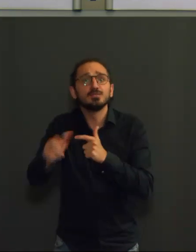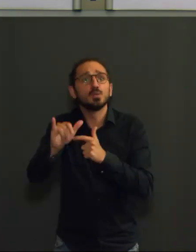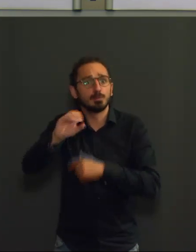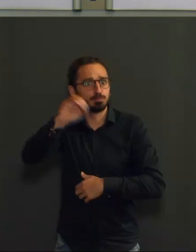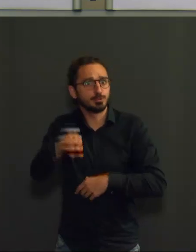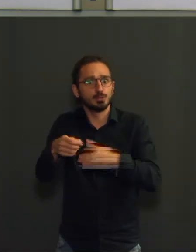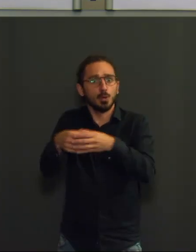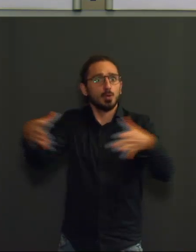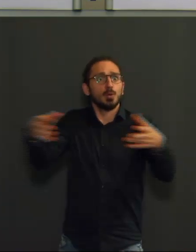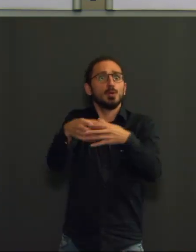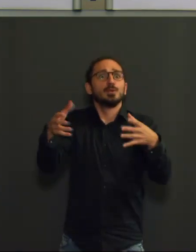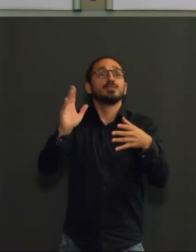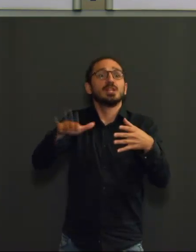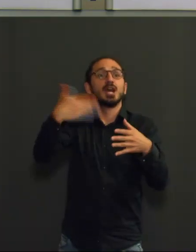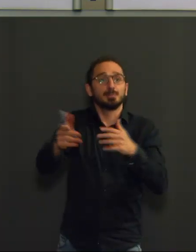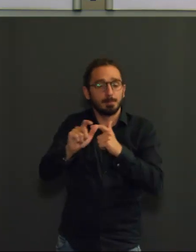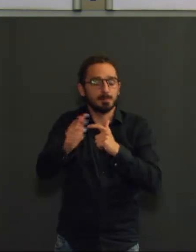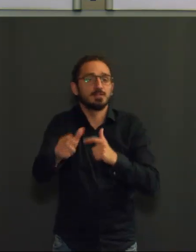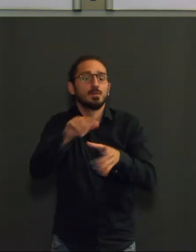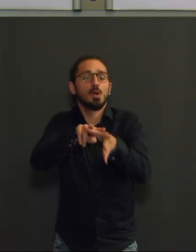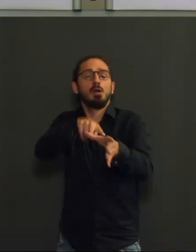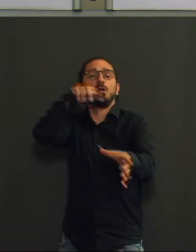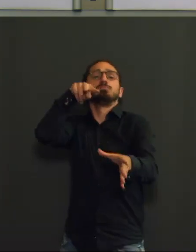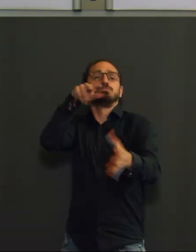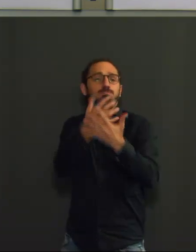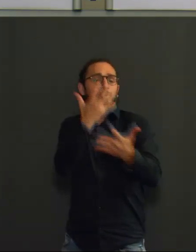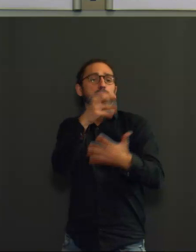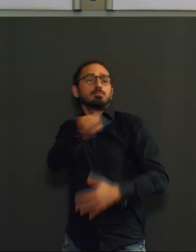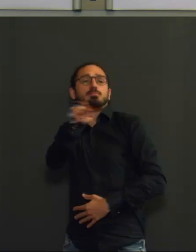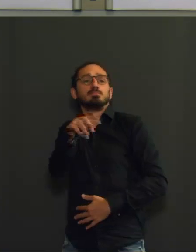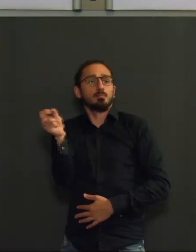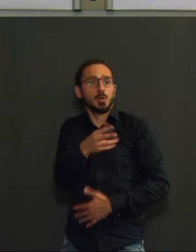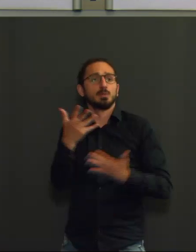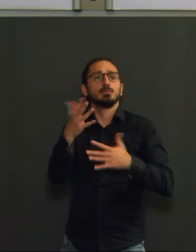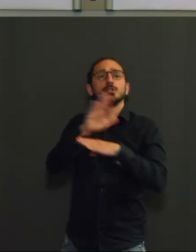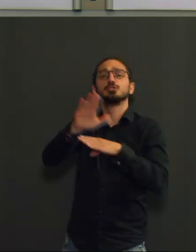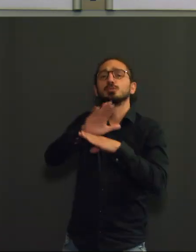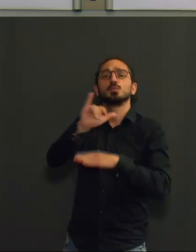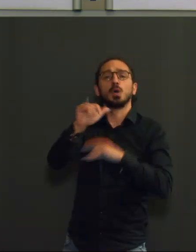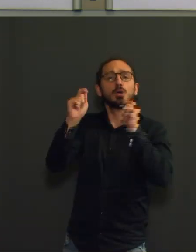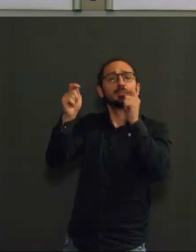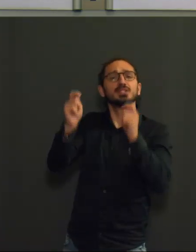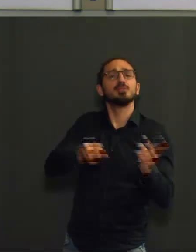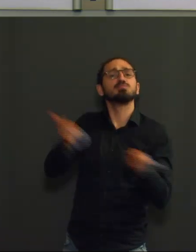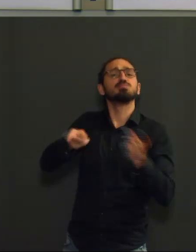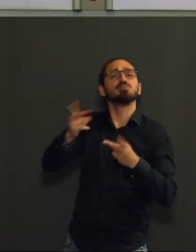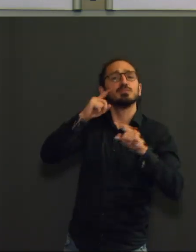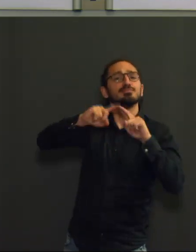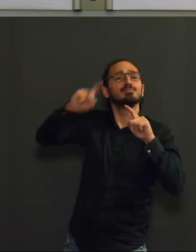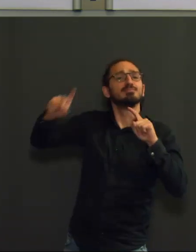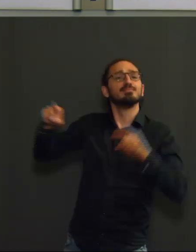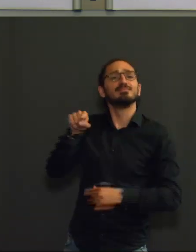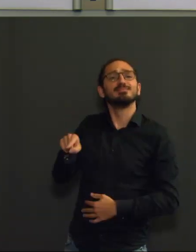concrets, notamment en matière d'hospitalisation. Ainsi, la campagne de